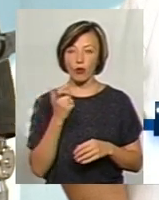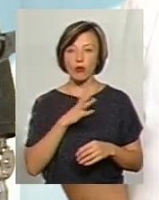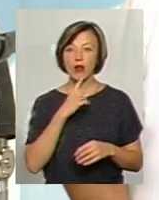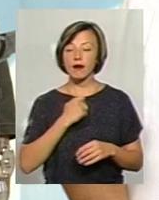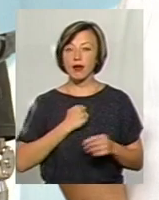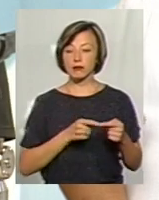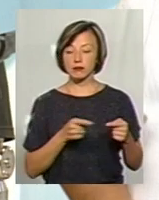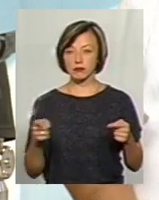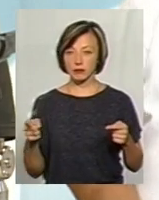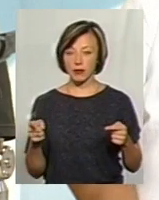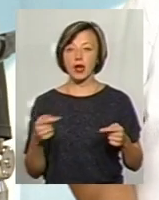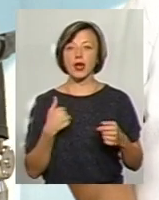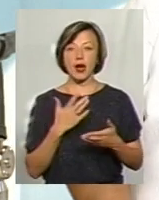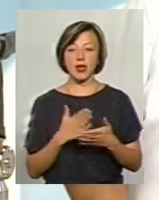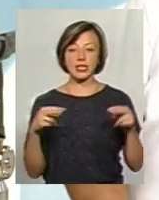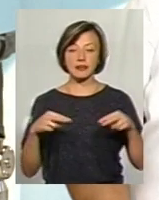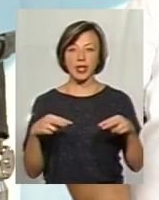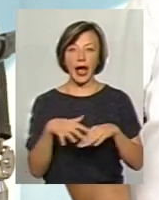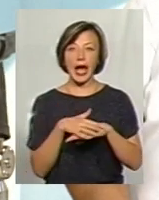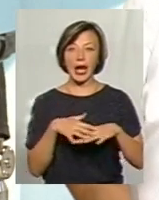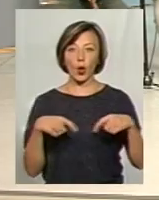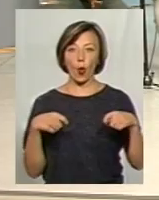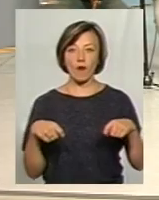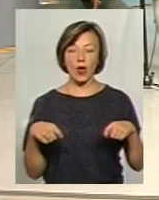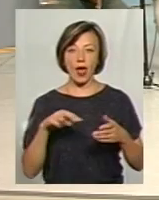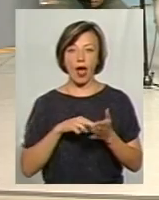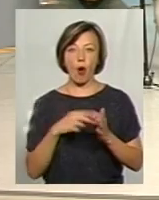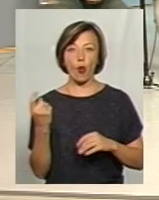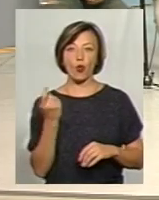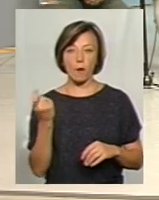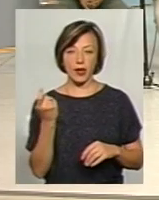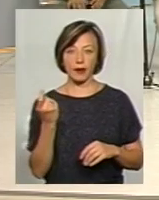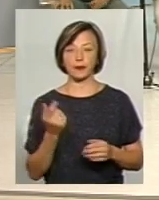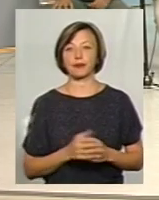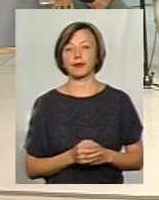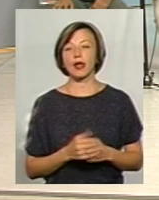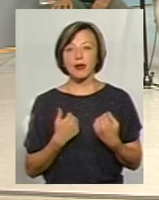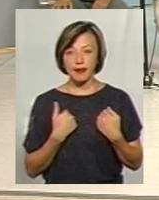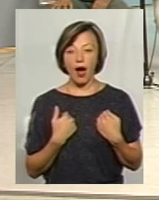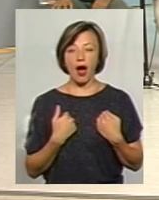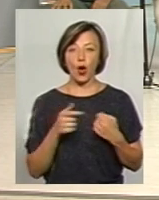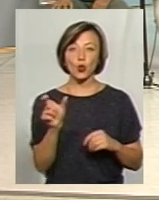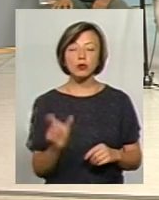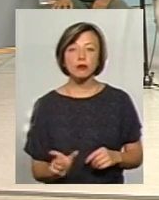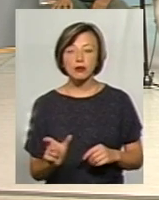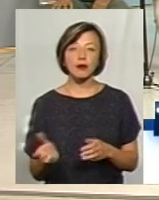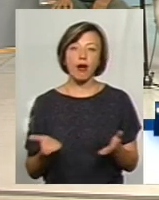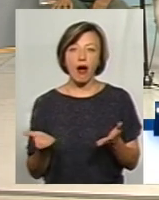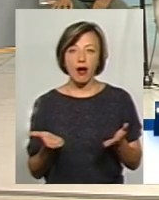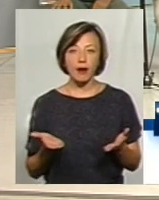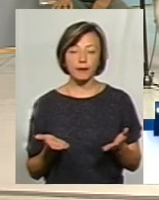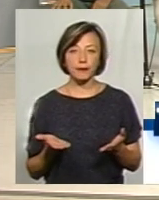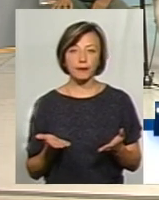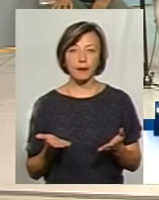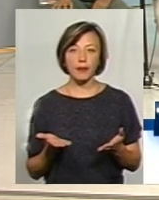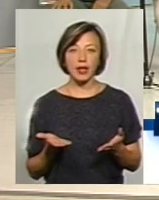Радянському Союзі, я є свідком ринкової економіки. Я та людина, яка, як-то